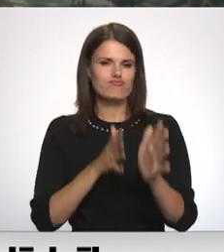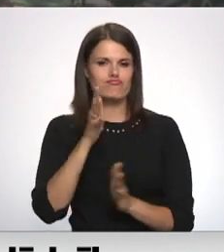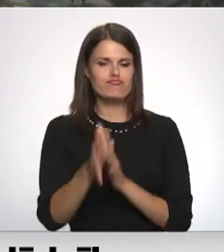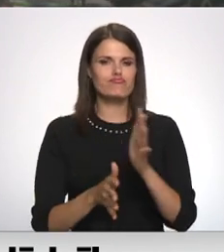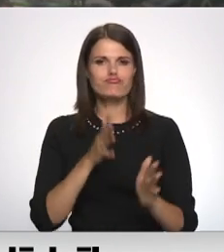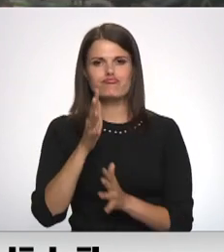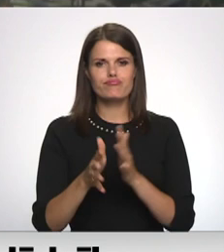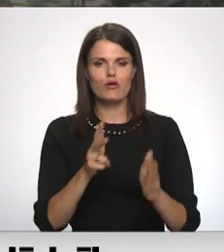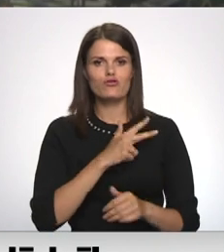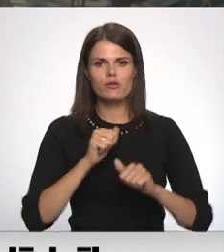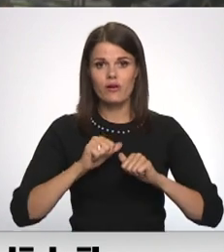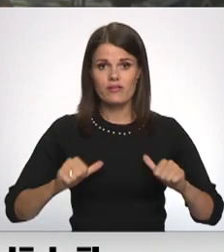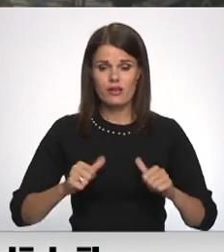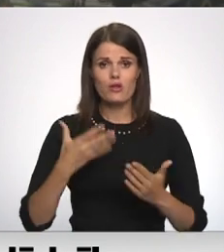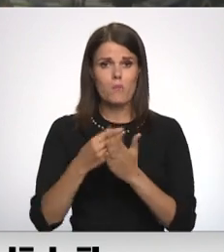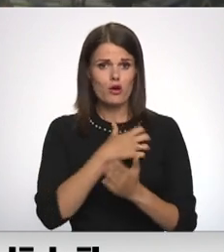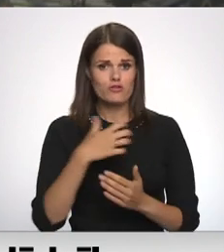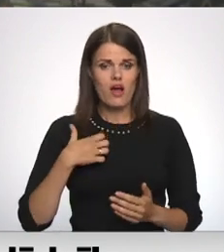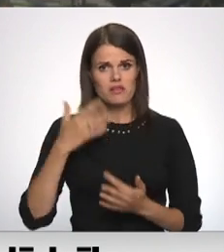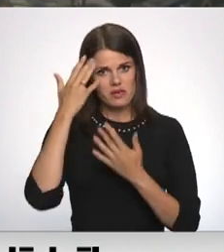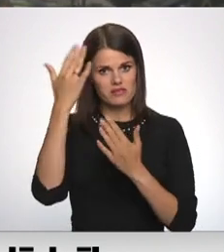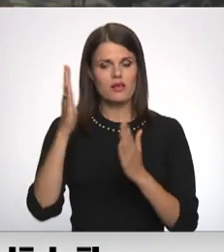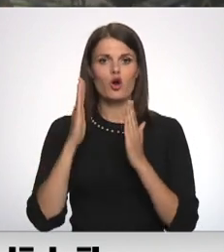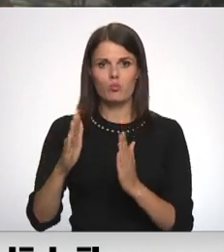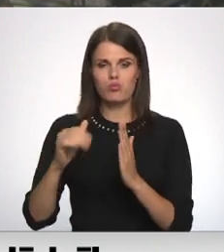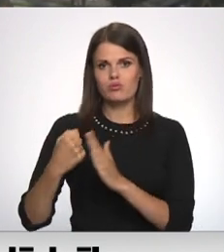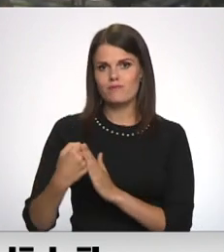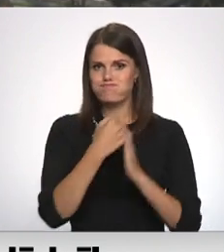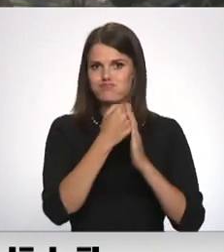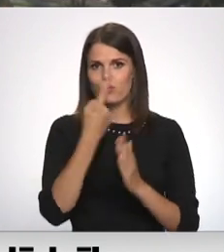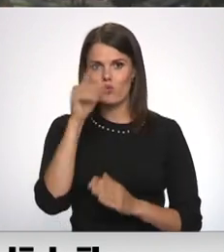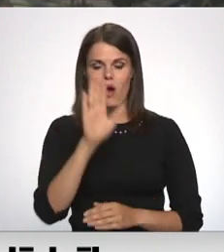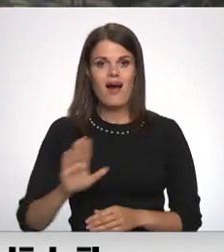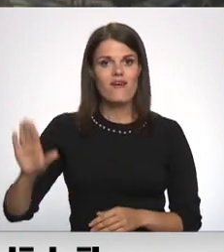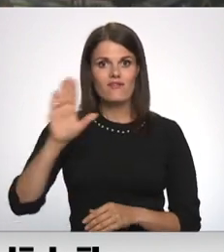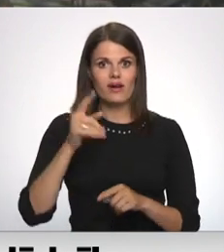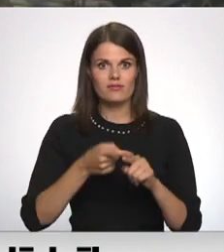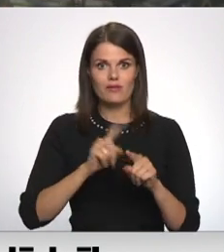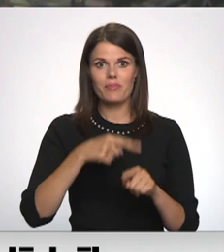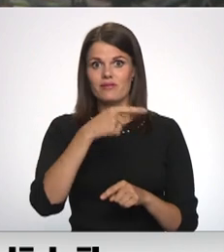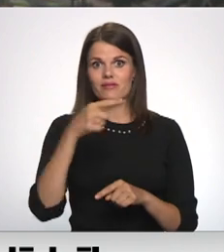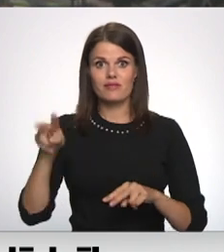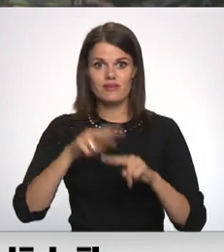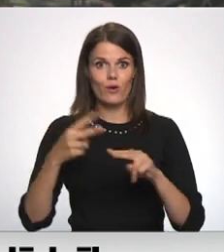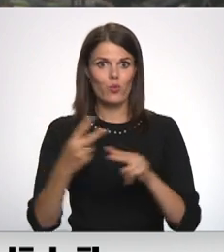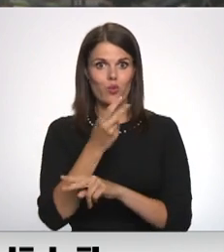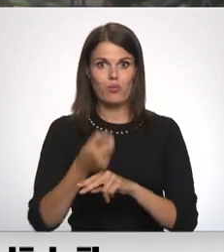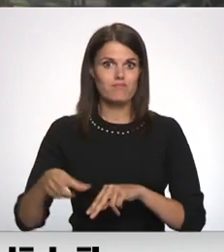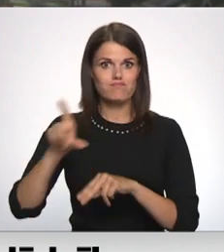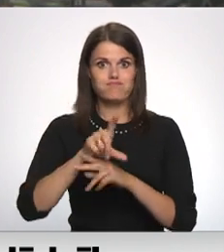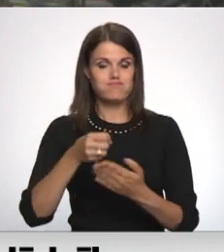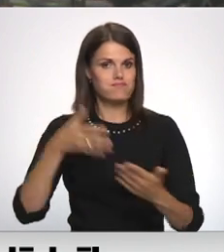uz valsts atbalstu iedzīvotājiem, jo neizslēdz, ka siltuma tarifus, kas jau šobrīd atsevišos novados dubultojušies, pārskatīt nāksies